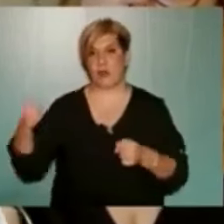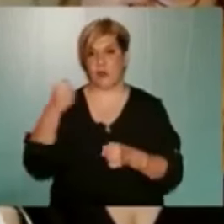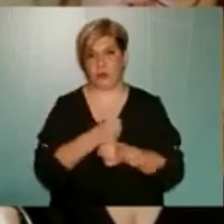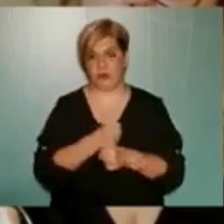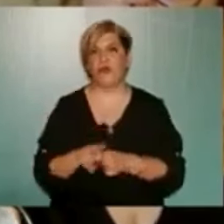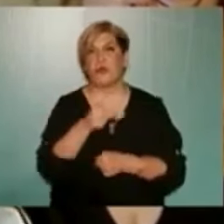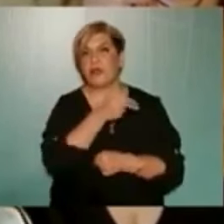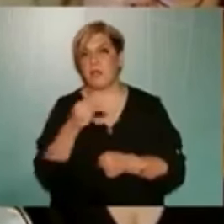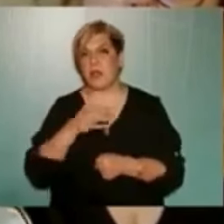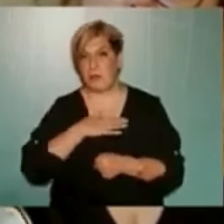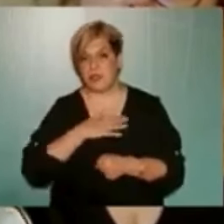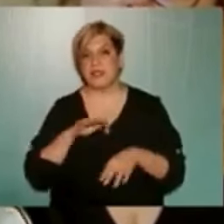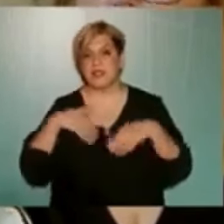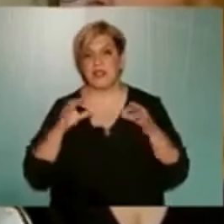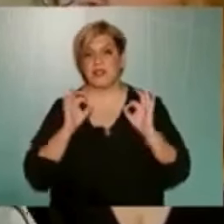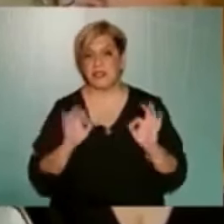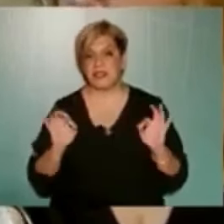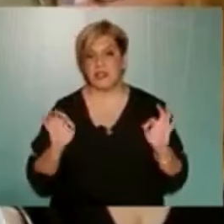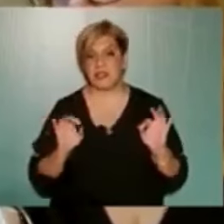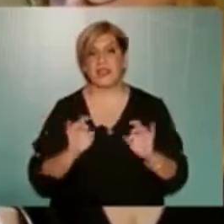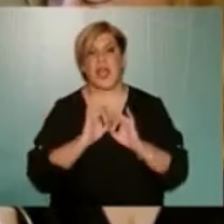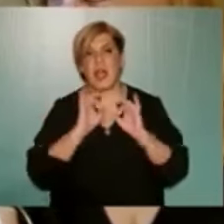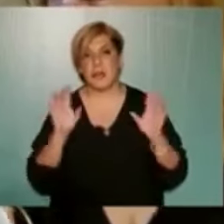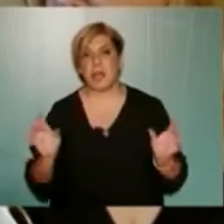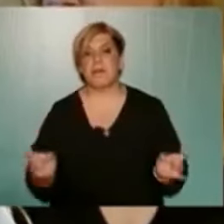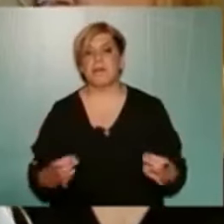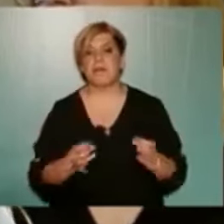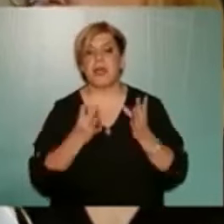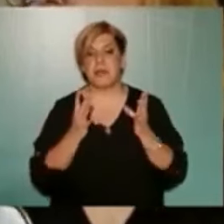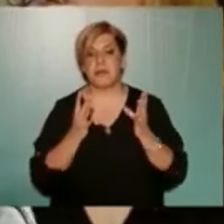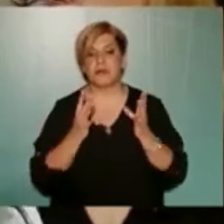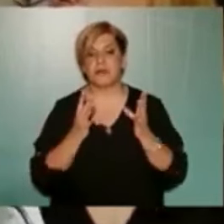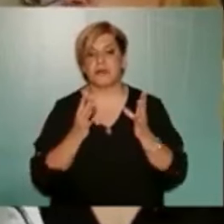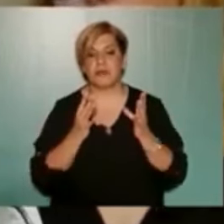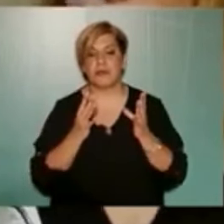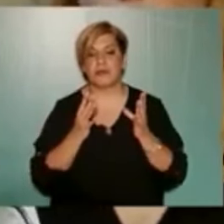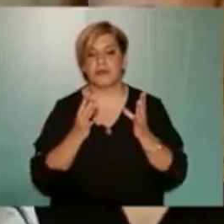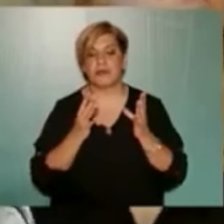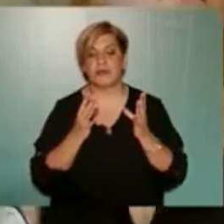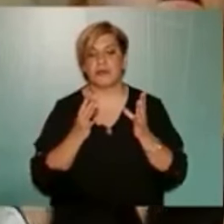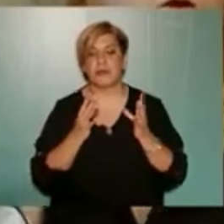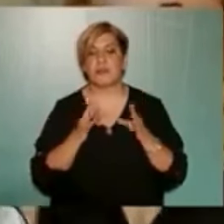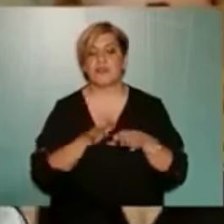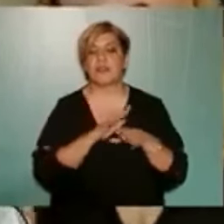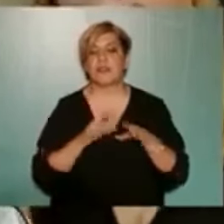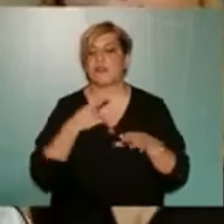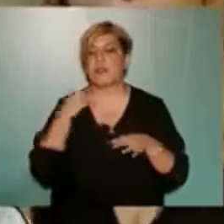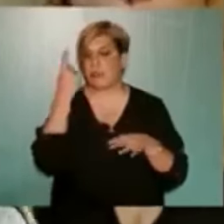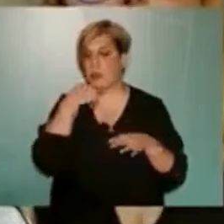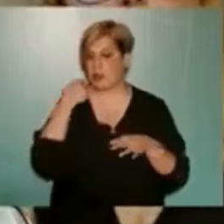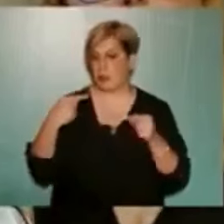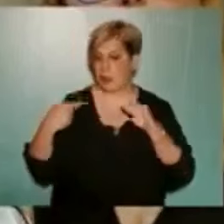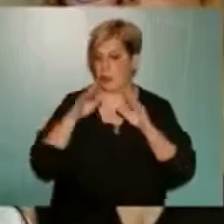Το θέμα για μας φυσικά δεν είναι σε καμιά περίπτωση... Συγγνώμη. Δεν είναι προσωπικό,